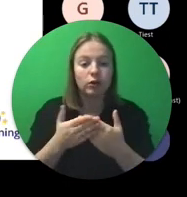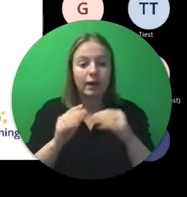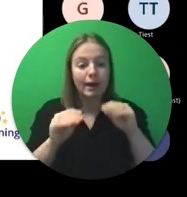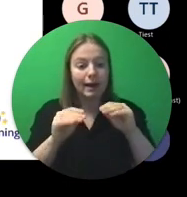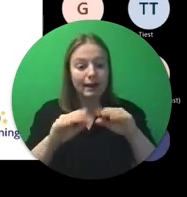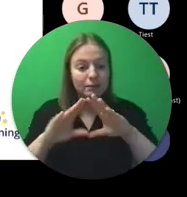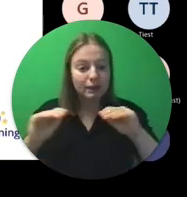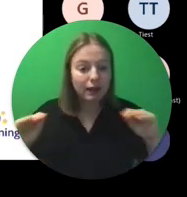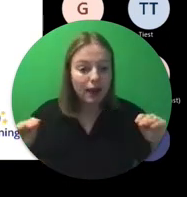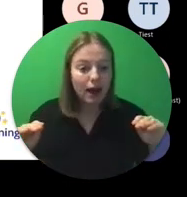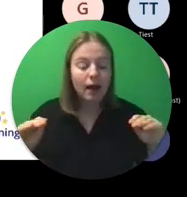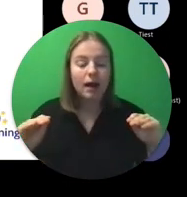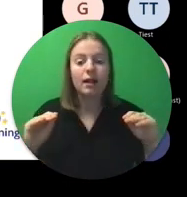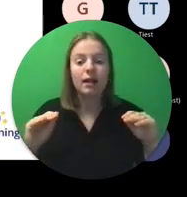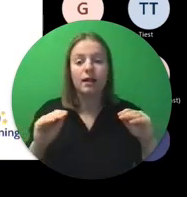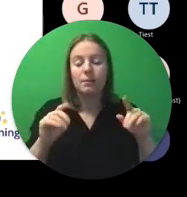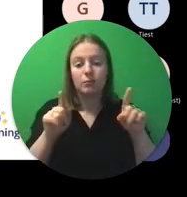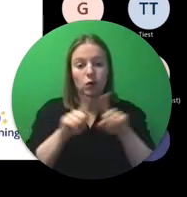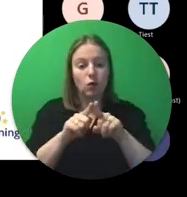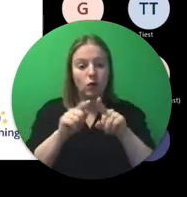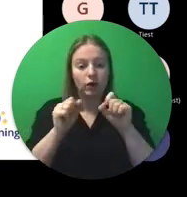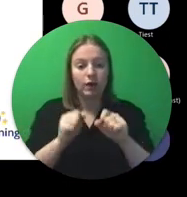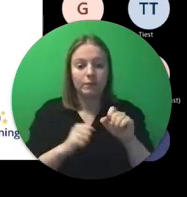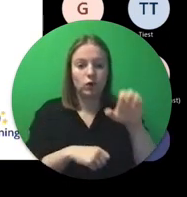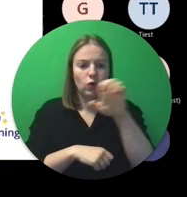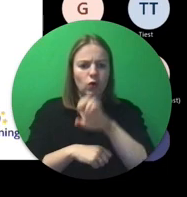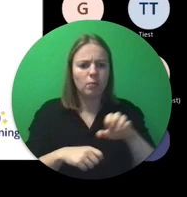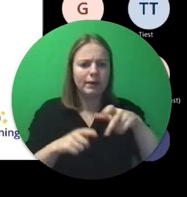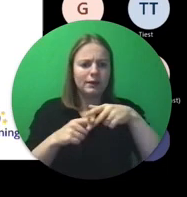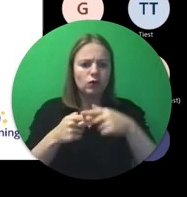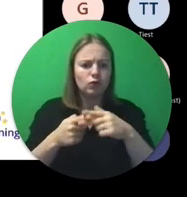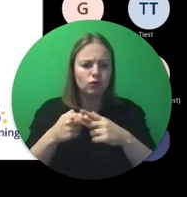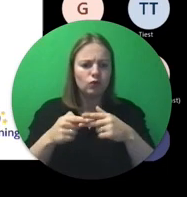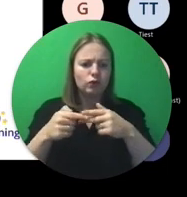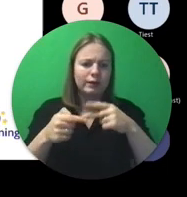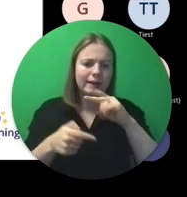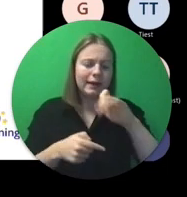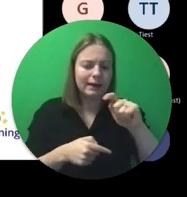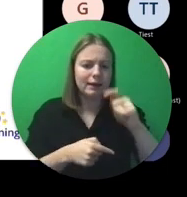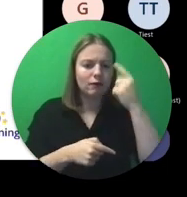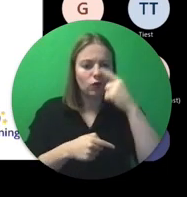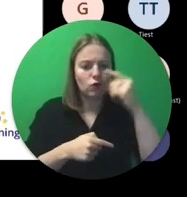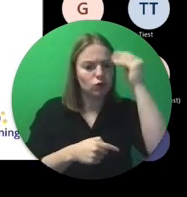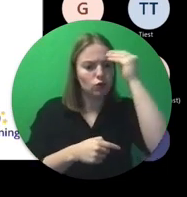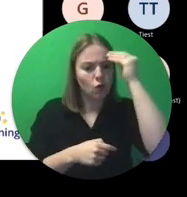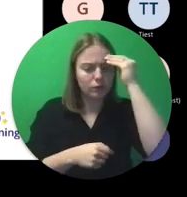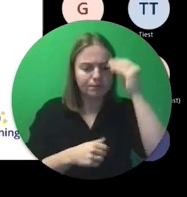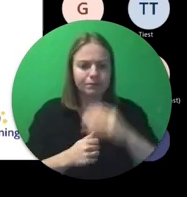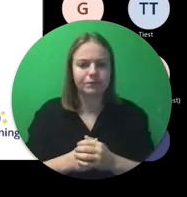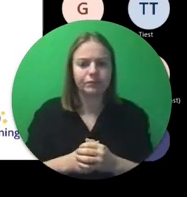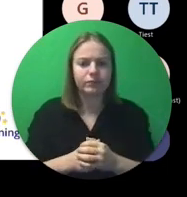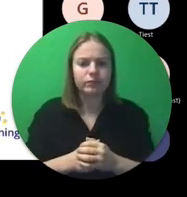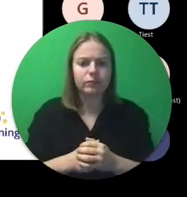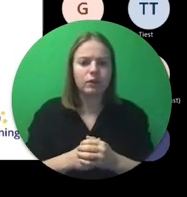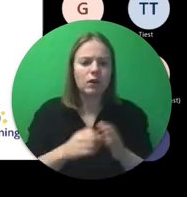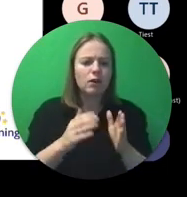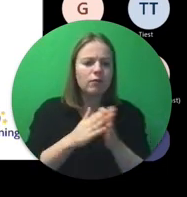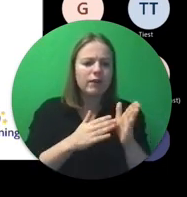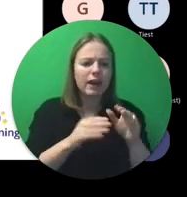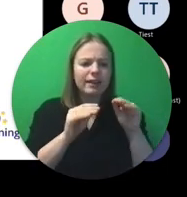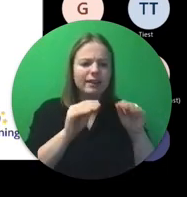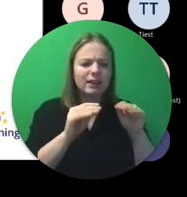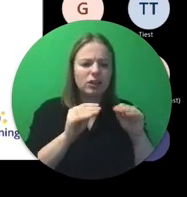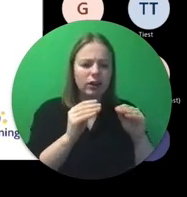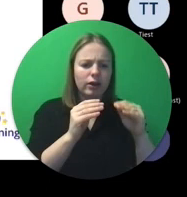letmaterialen en ook een Europese toolkit bijvoorbeeld voor scholen. Je kan via de Teacher Academy